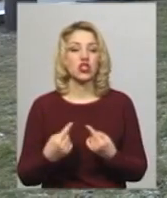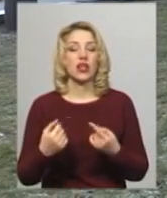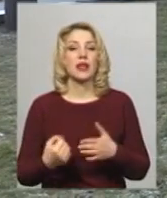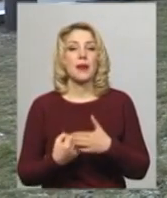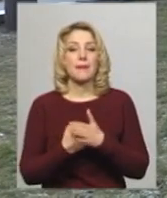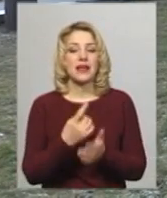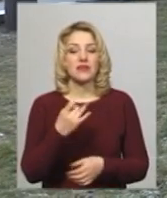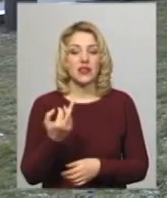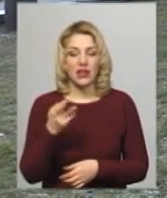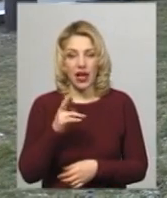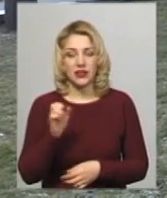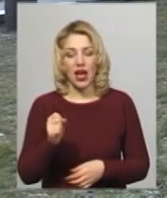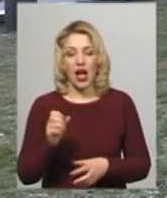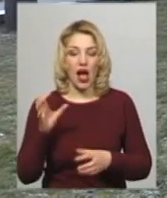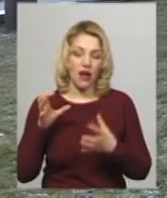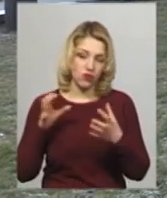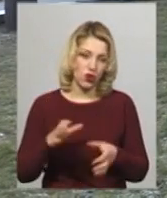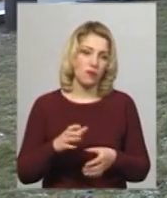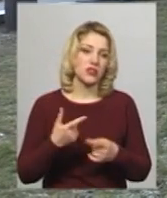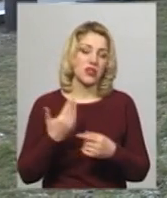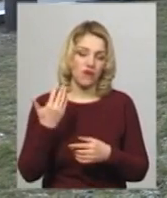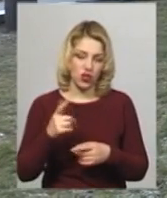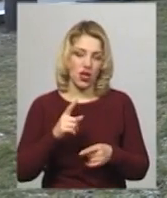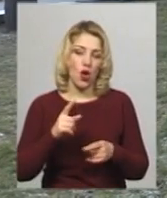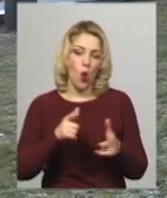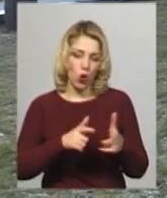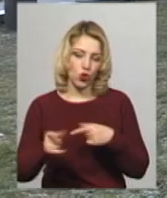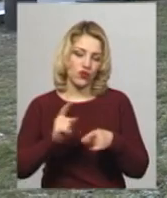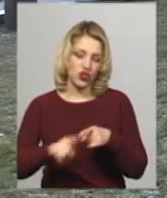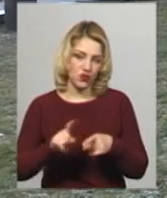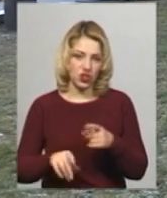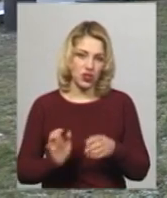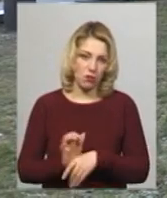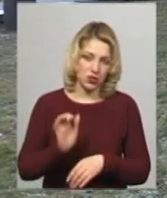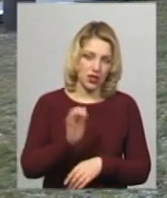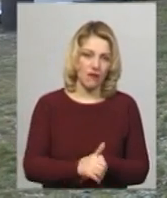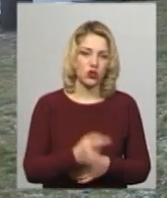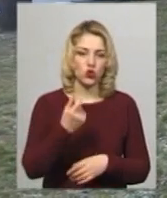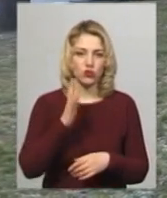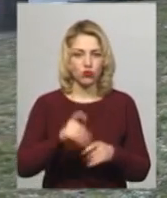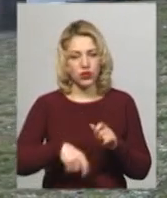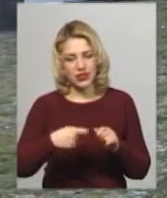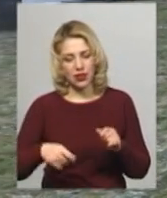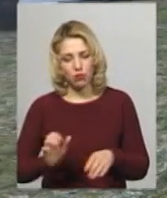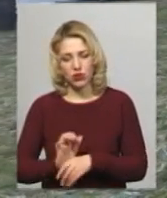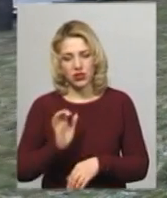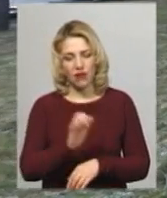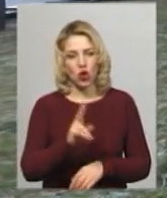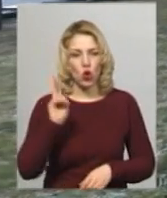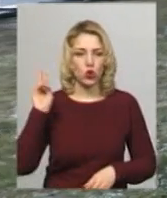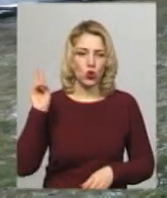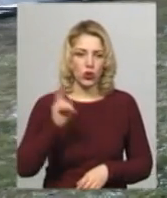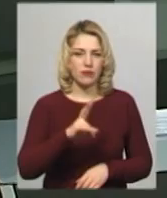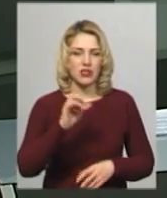варіанту автобуси вони готові теж швидше поставити. Трошки буде затягнута поставка тролейбусів на автономному